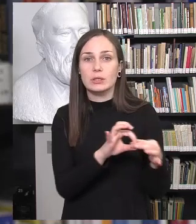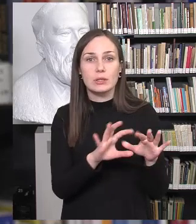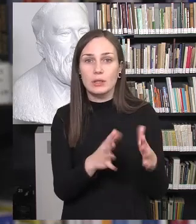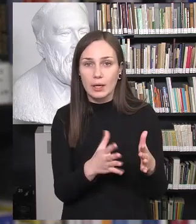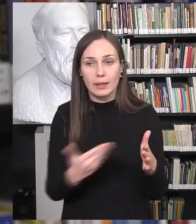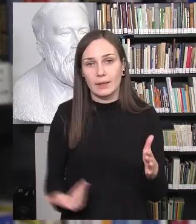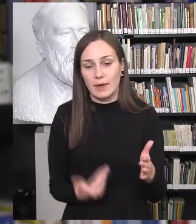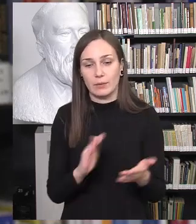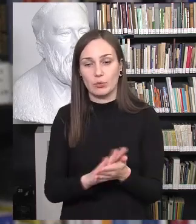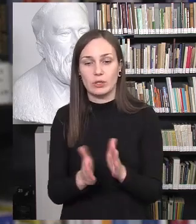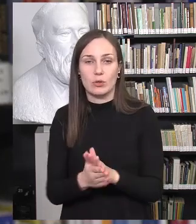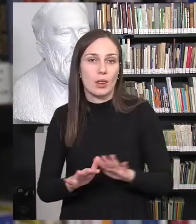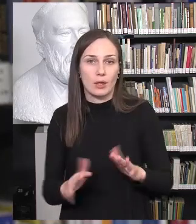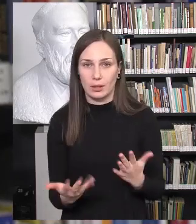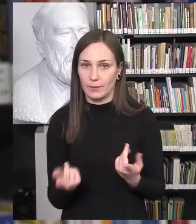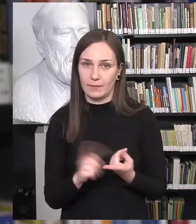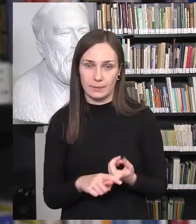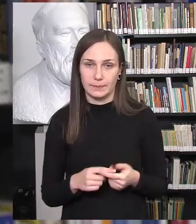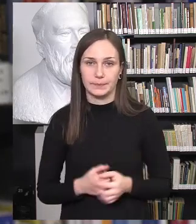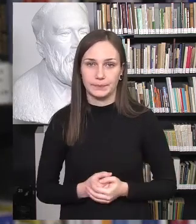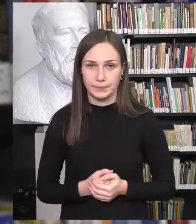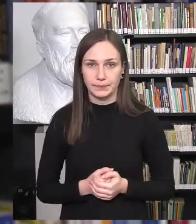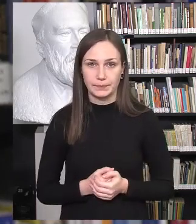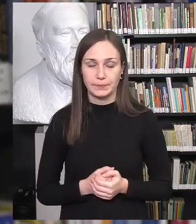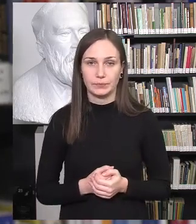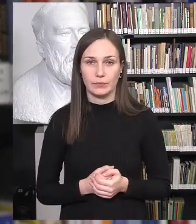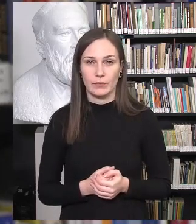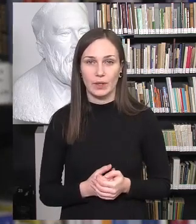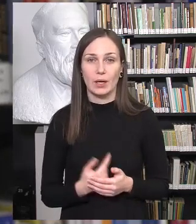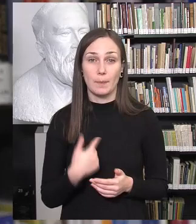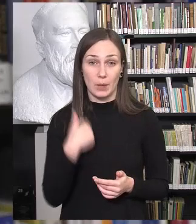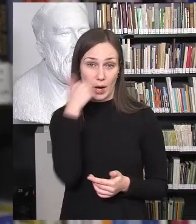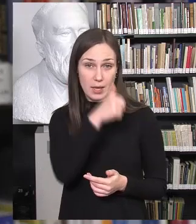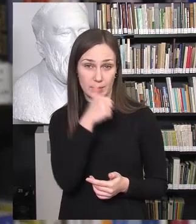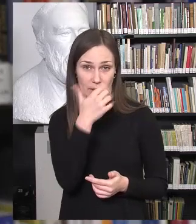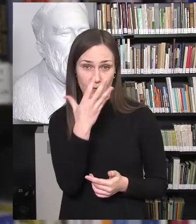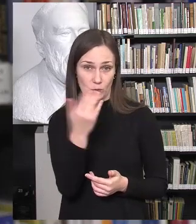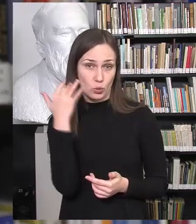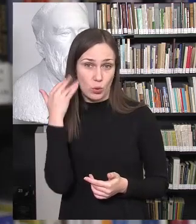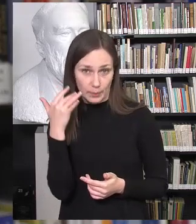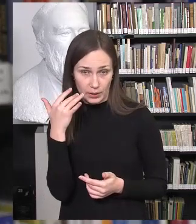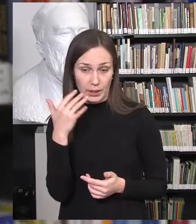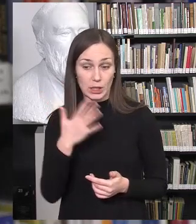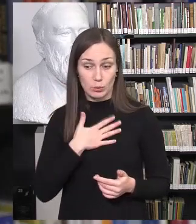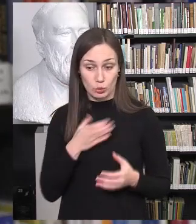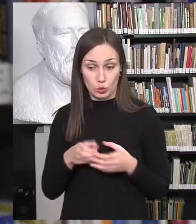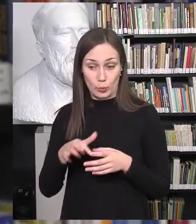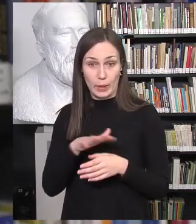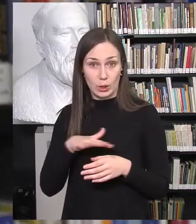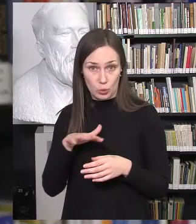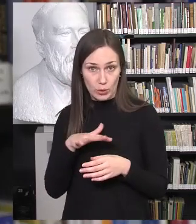pasiruošė gyvenimui. Man atrodo, tai yra mano asmeninė nuomonė, nes mūsų bendruomenė, kaip žinia,